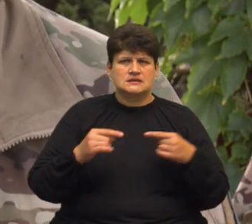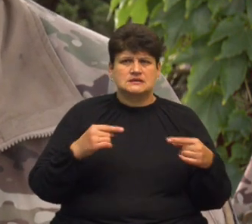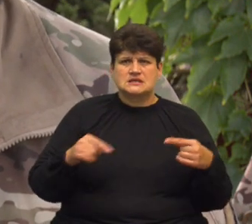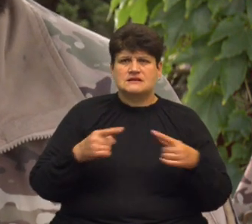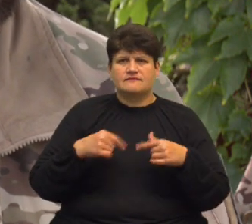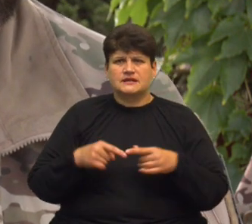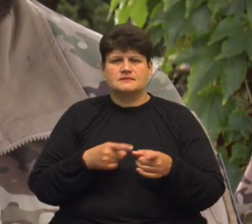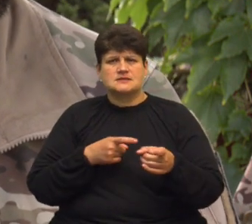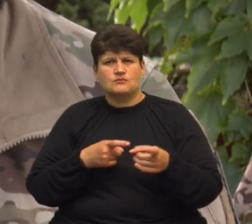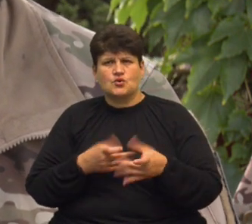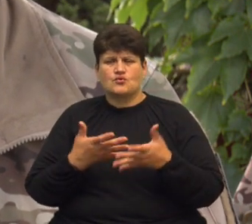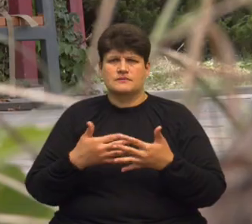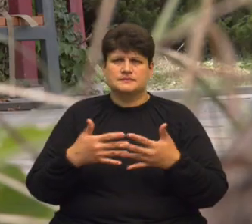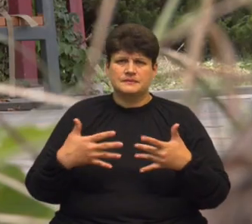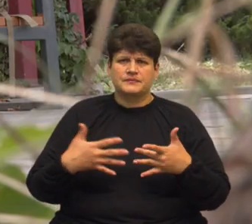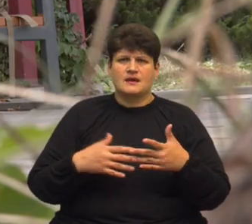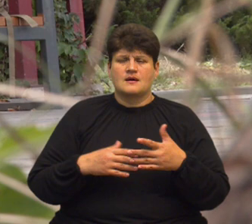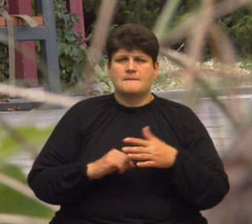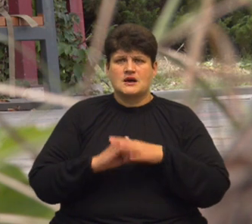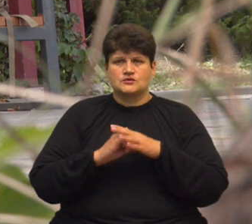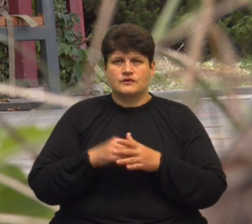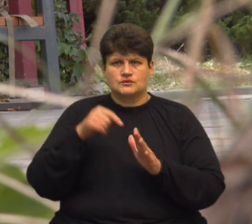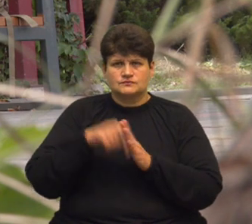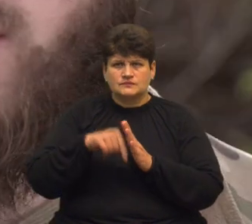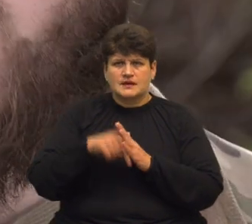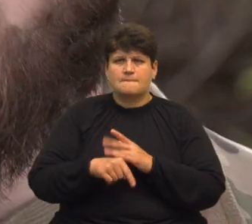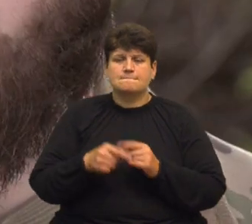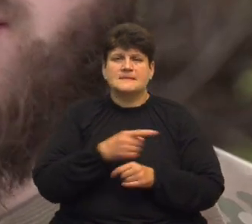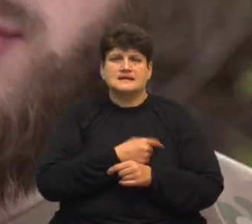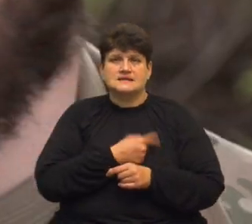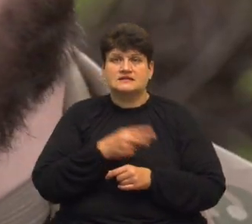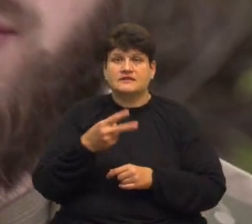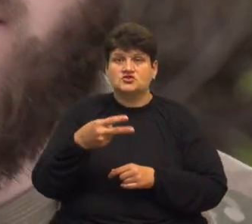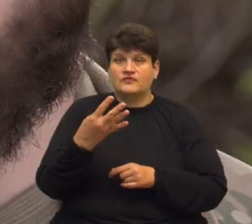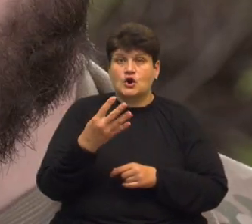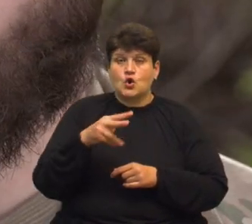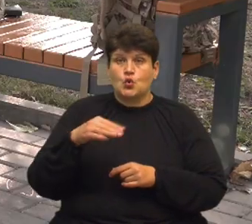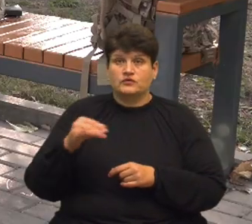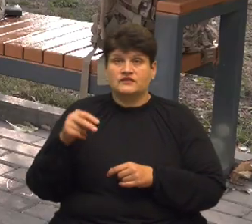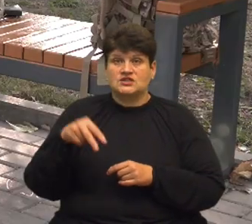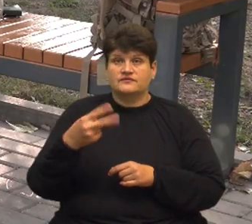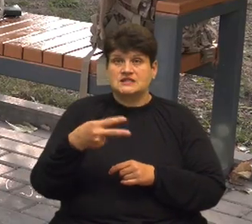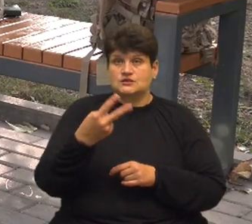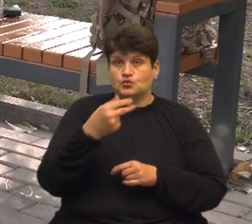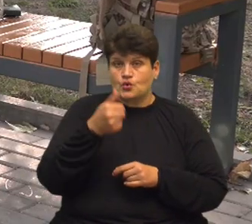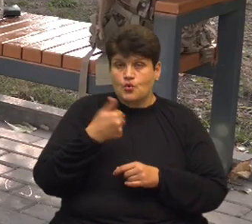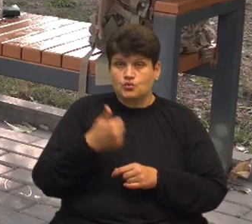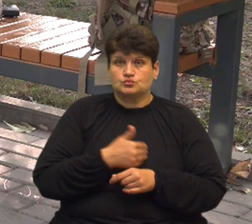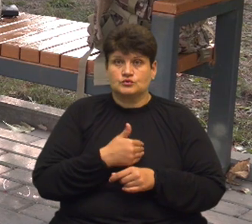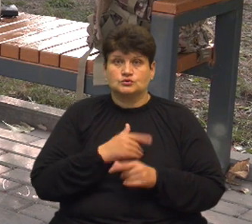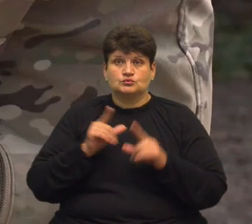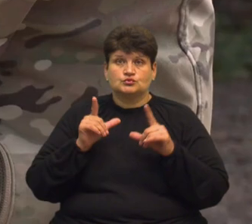озброєння, базове поняття медицини. Чоловік розповідає, з 24 лютого 2022 року добровольцем поїхав